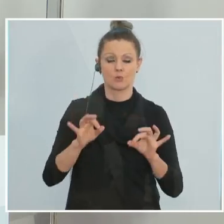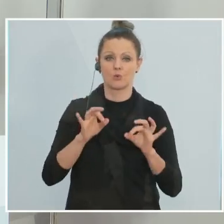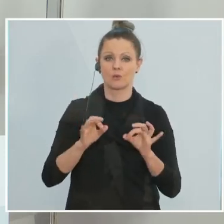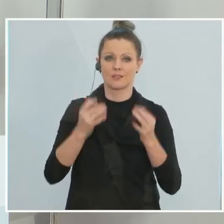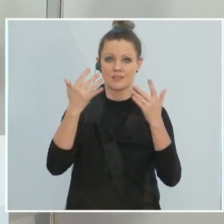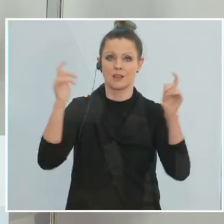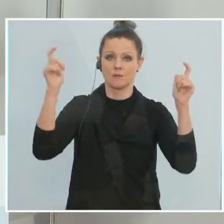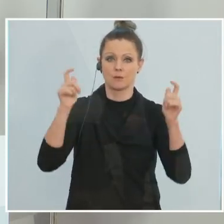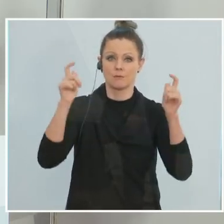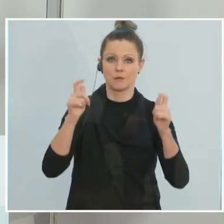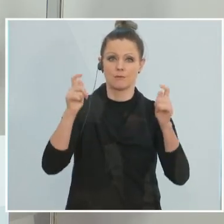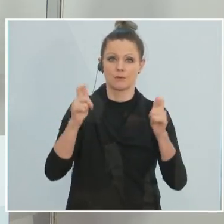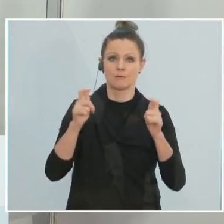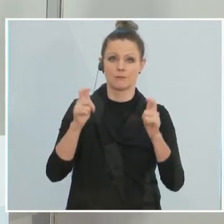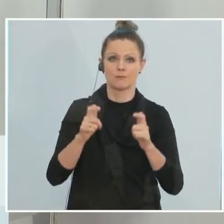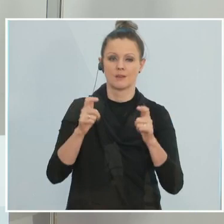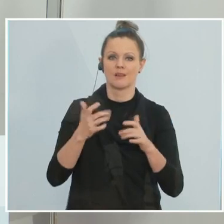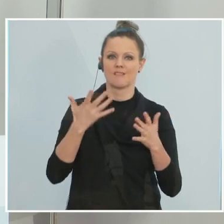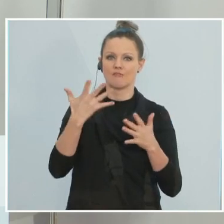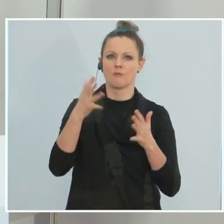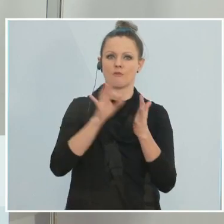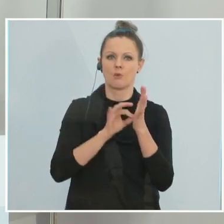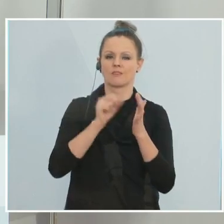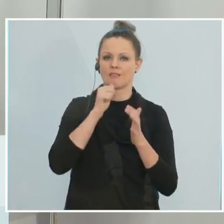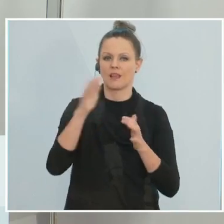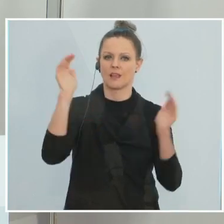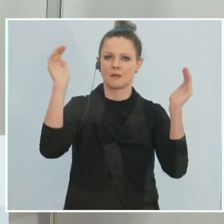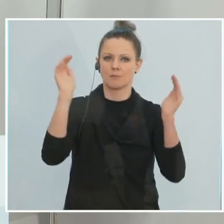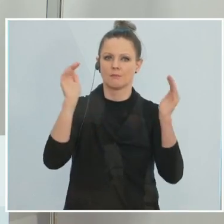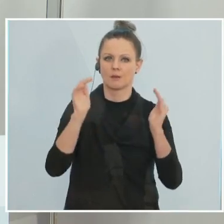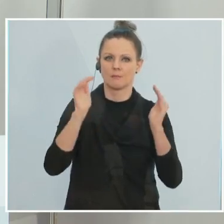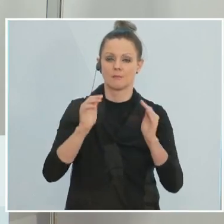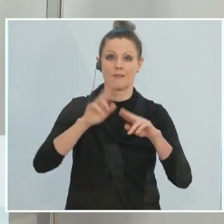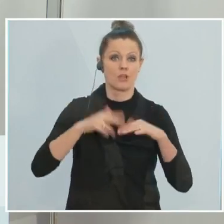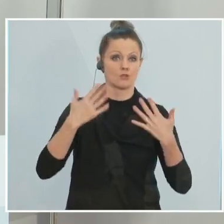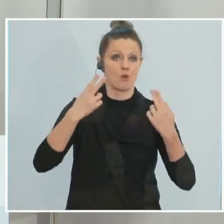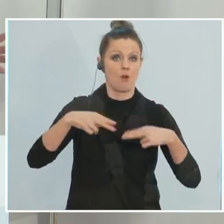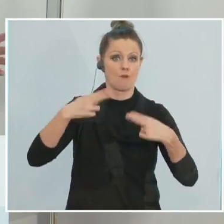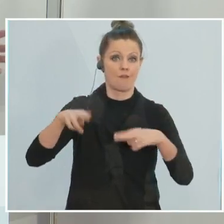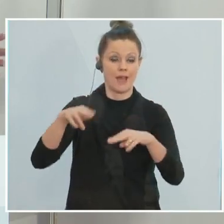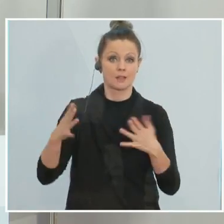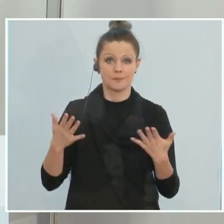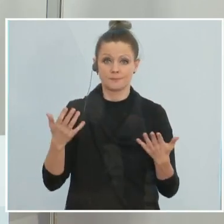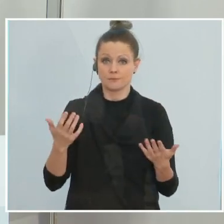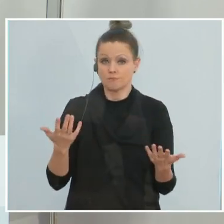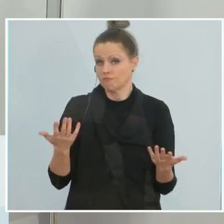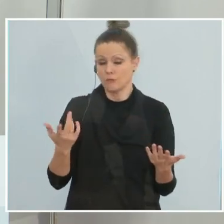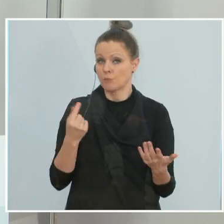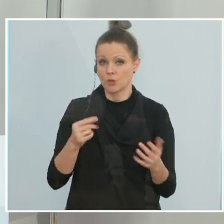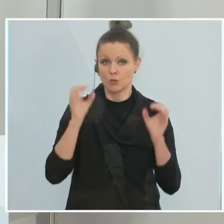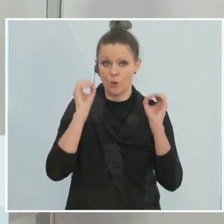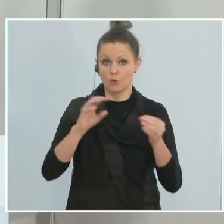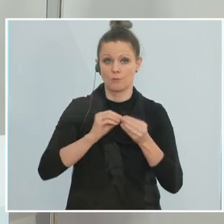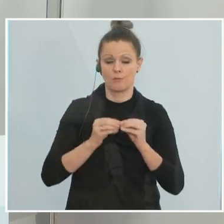sind in der Sieben-Tage-Inzidenz immer um zumindest fünf Punkte gefallen. Wenn sich dieser Trend so fortsetzt, dann haben wir überhaupt kein